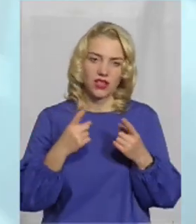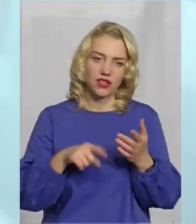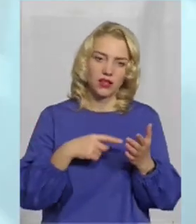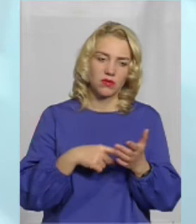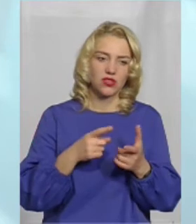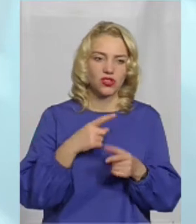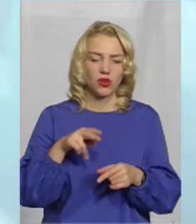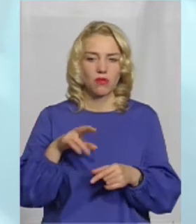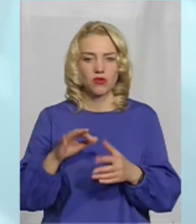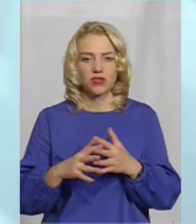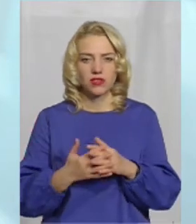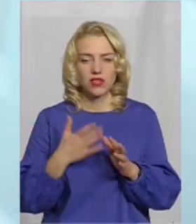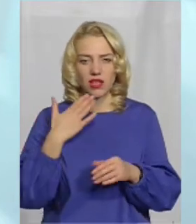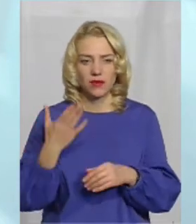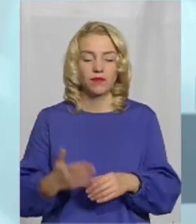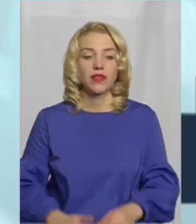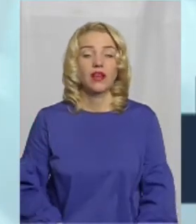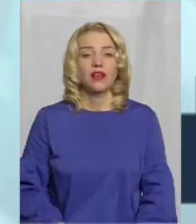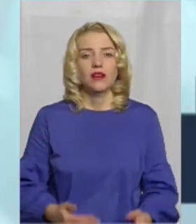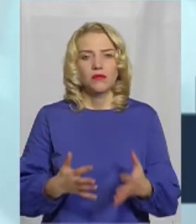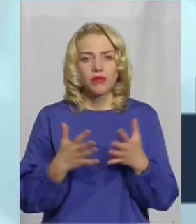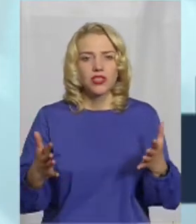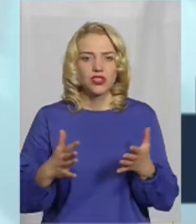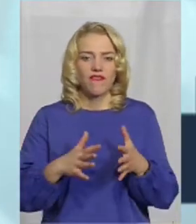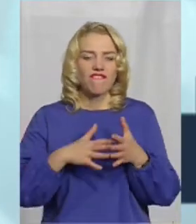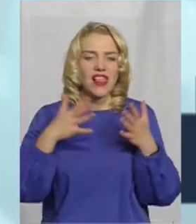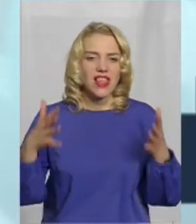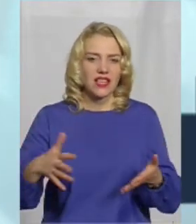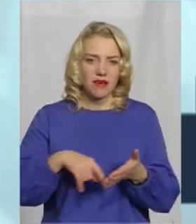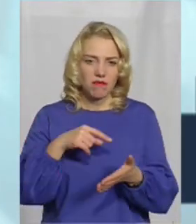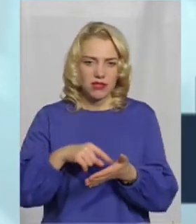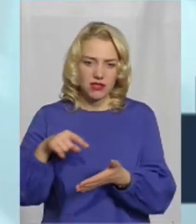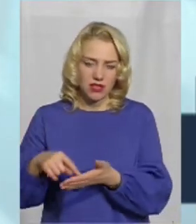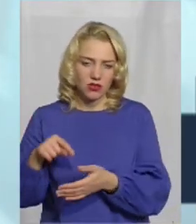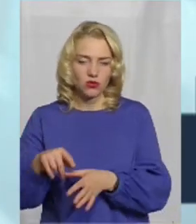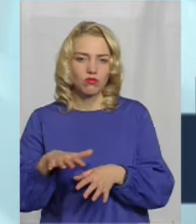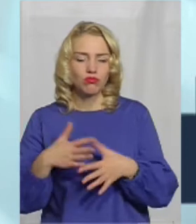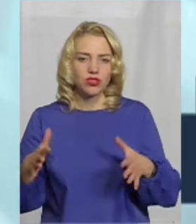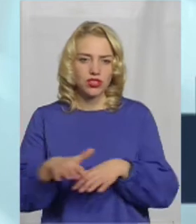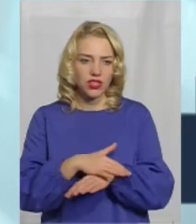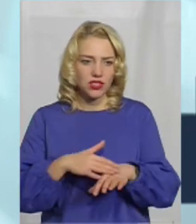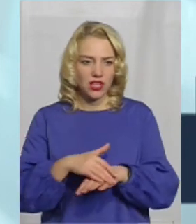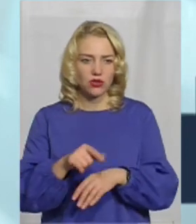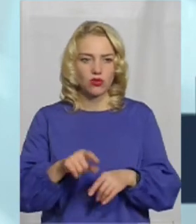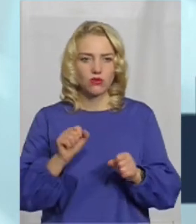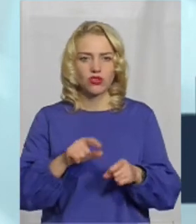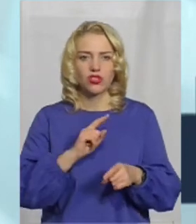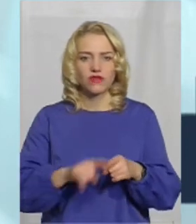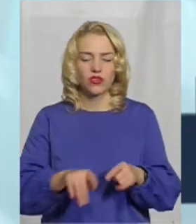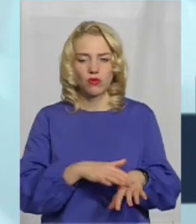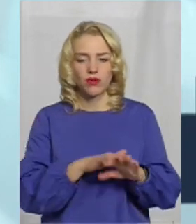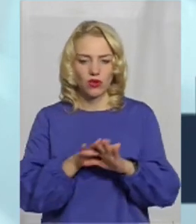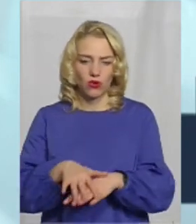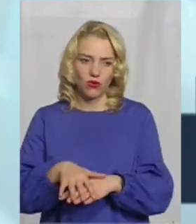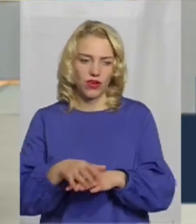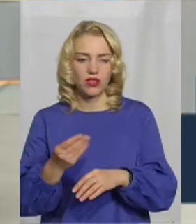Ну, звичайно, все-таки жителі великих міст, тому що, по-перше, більше населення, по-друге, тут можна швидше піти перерахувати гроші. Якщо в